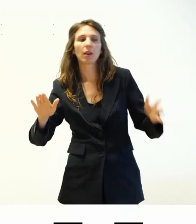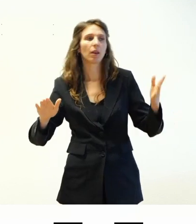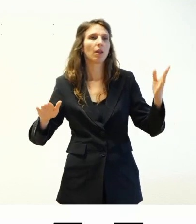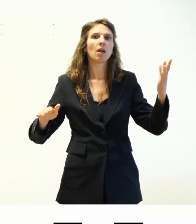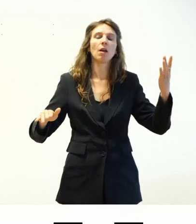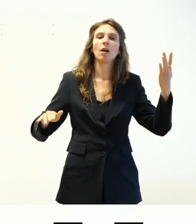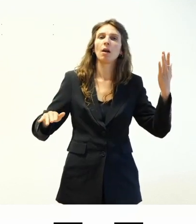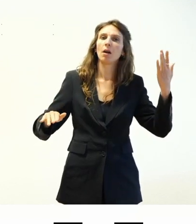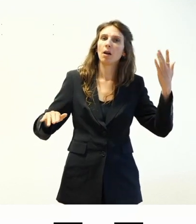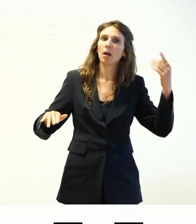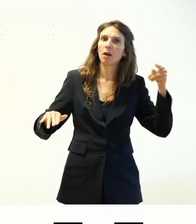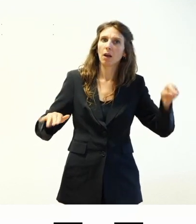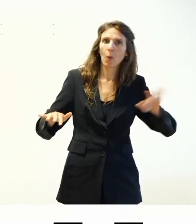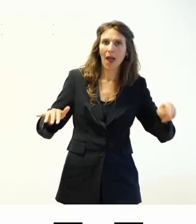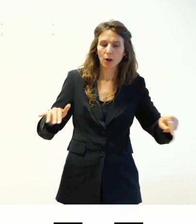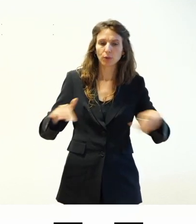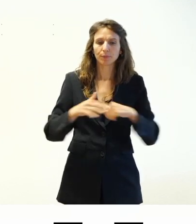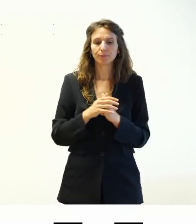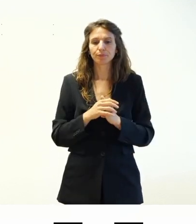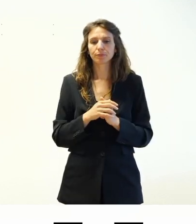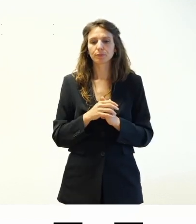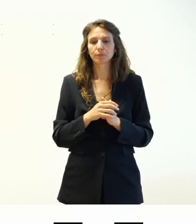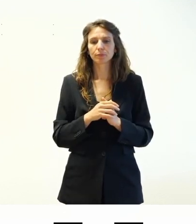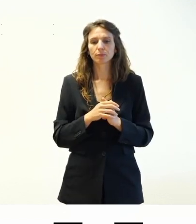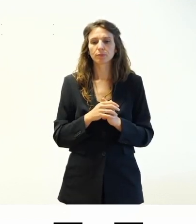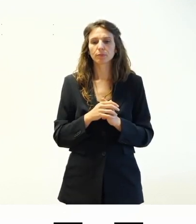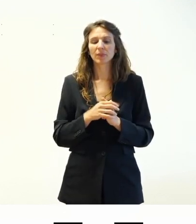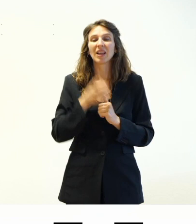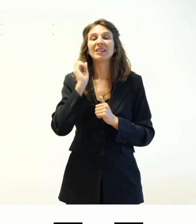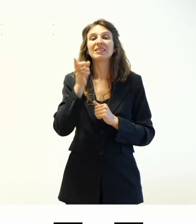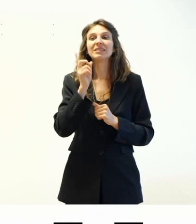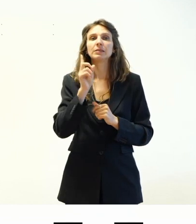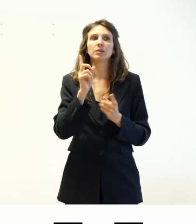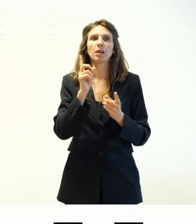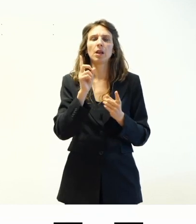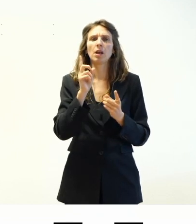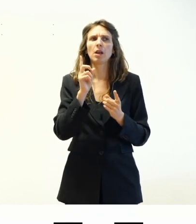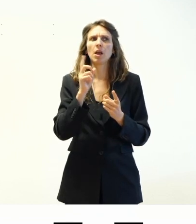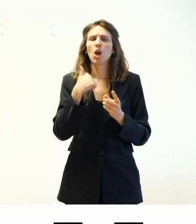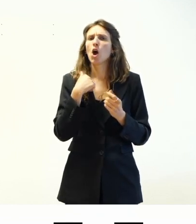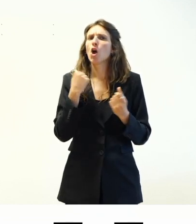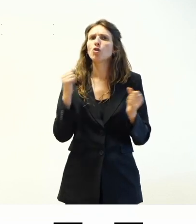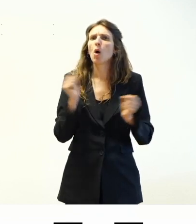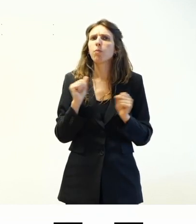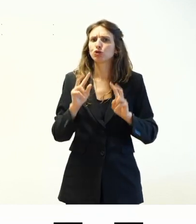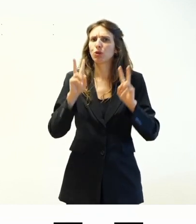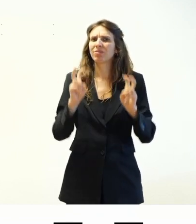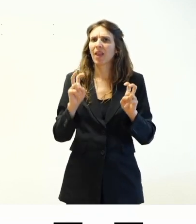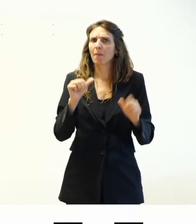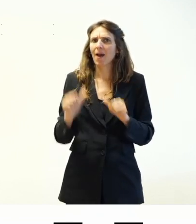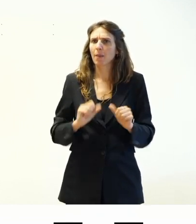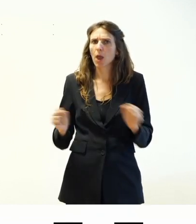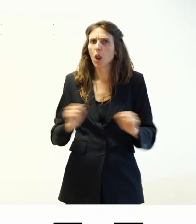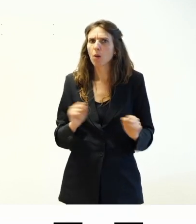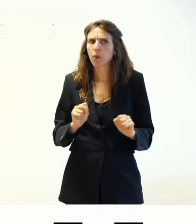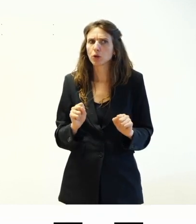Se una funzionalità impedisce all'utente di cambiare tema, quella funzionalità lì si trova all